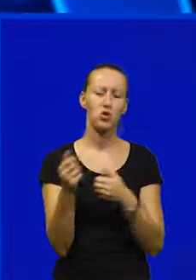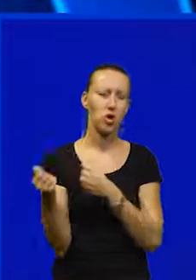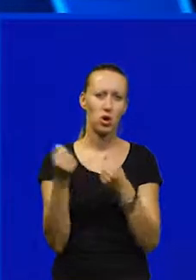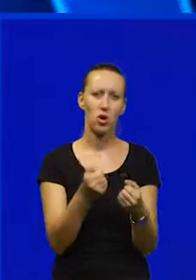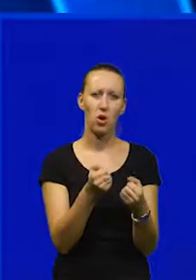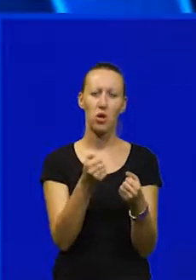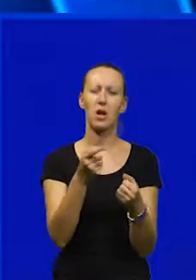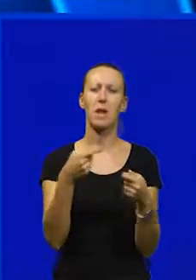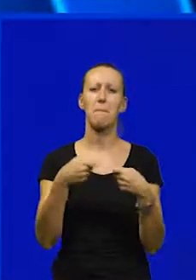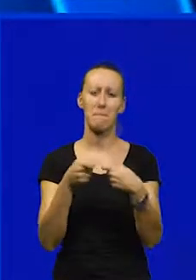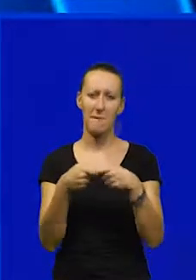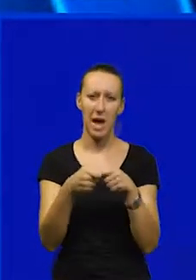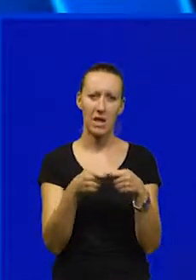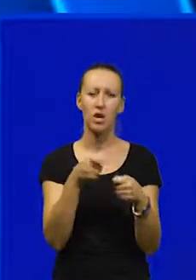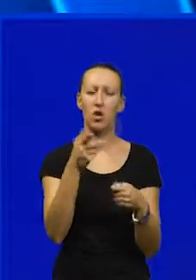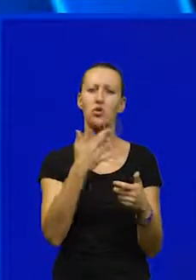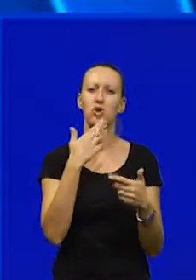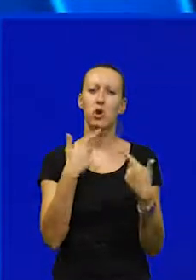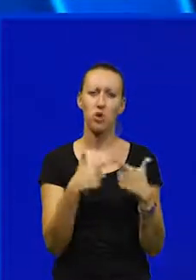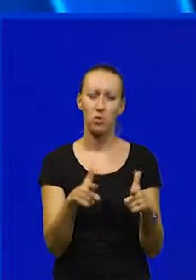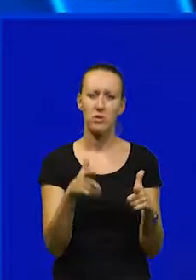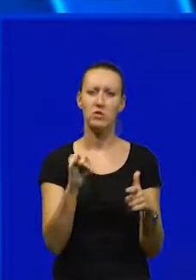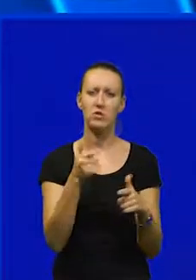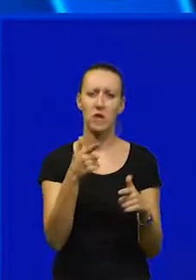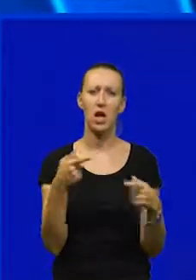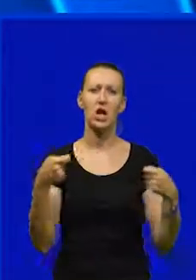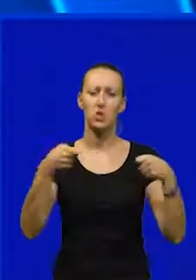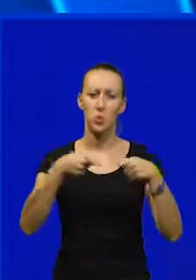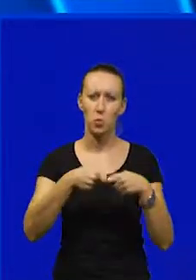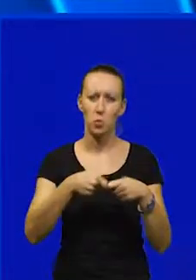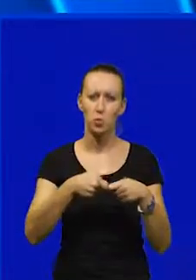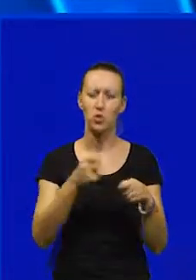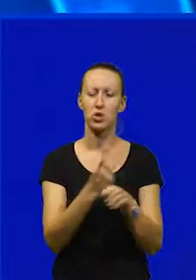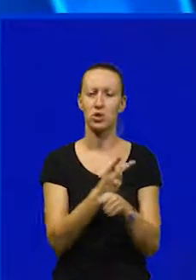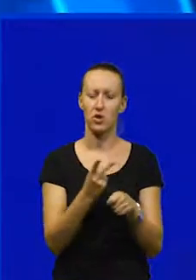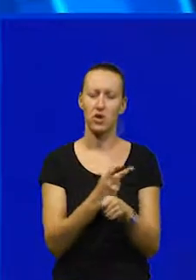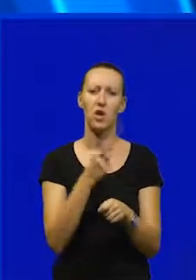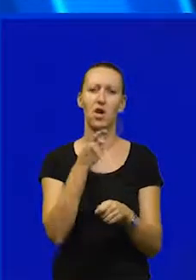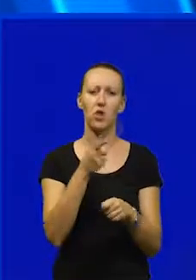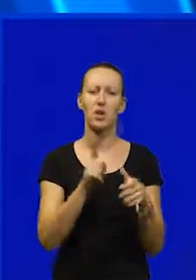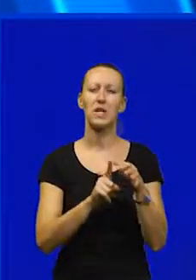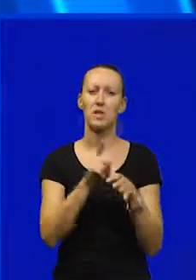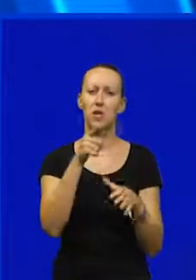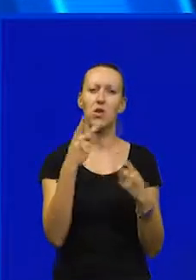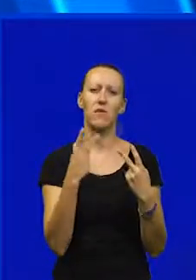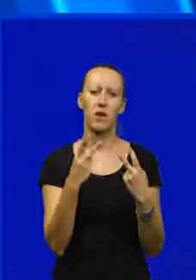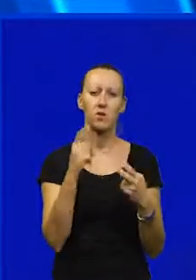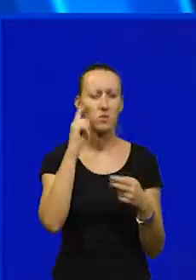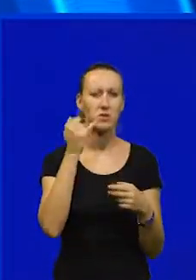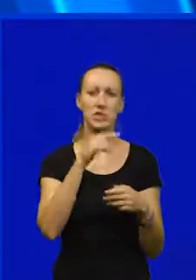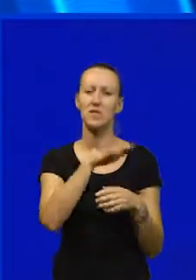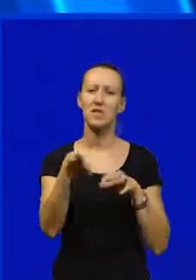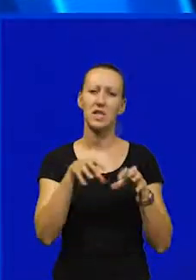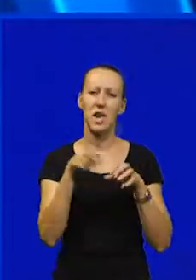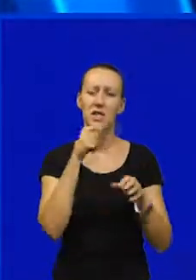strateški partner i onoga što je dopustivo da participira država i to je cilj i to je bit. Mislim da su i